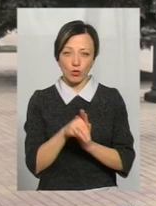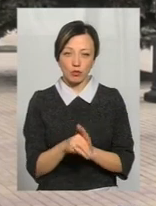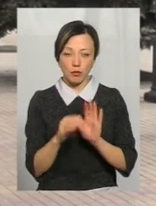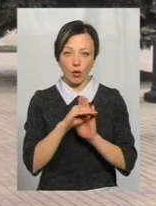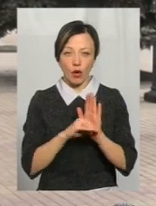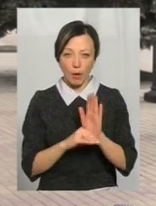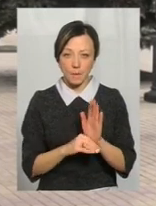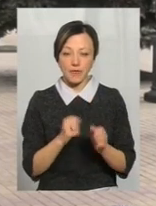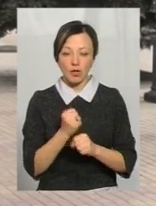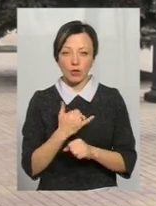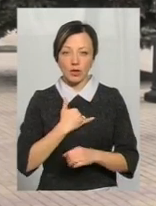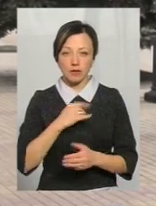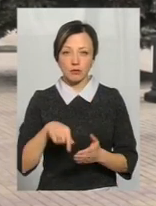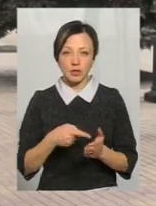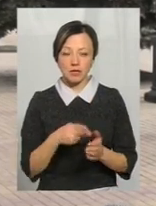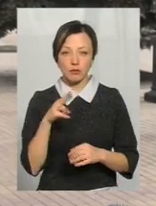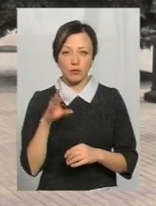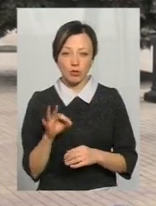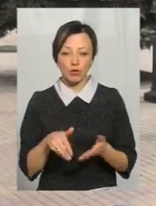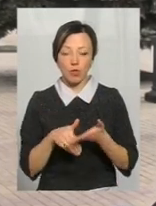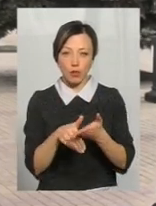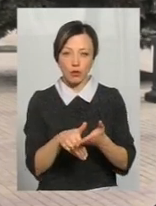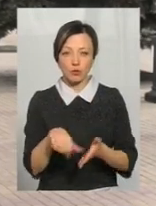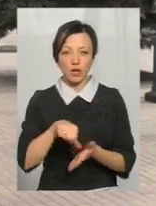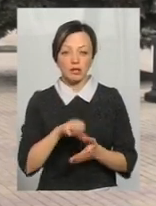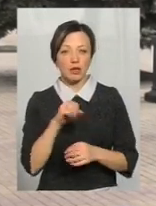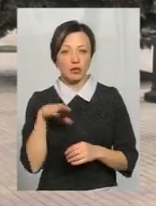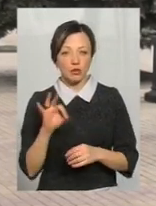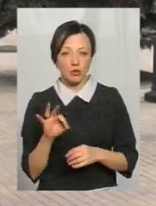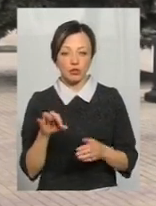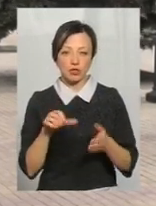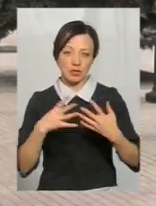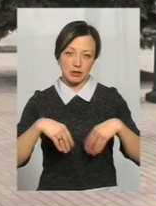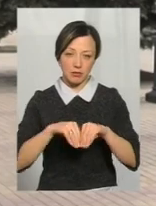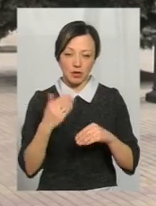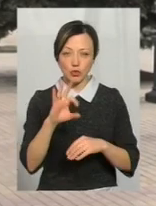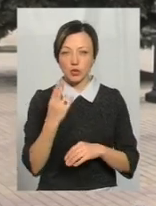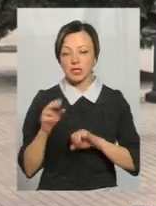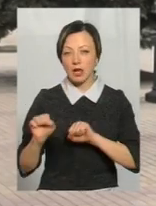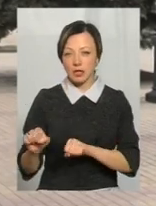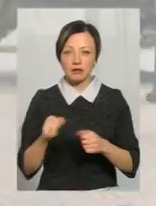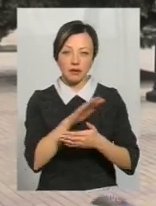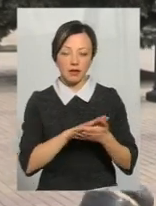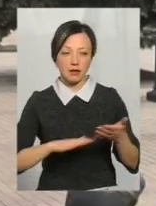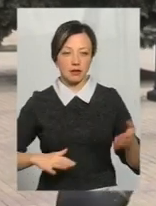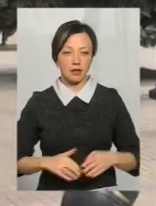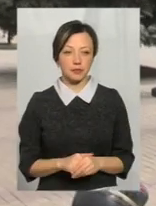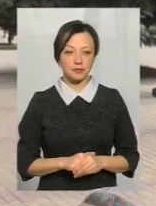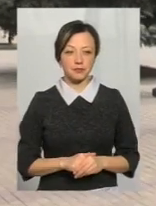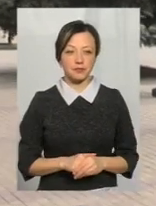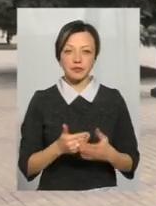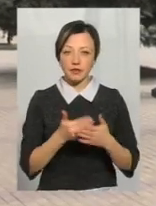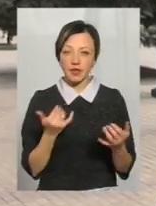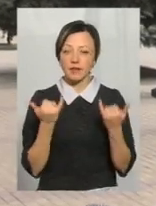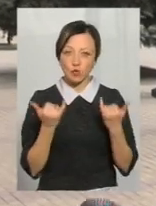програму, яка діє в нас в місті по допомозі, учасникам оточна, нам їх сімей, по соціальному захисту і так далі. Тобто від